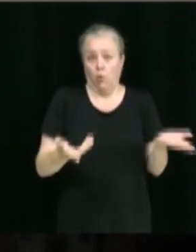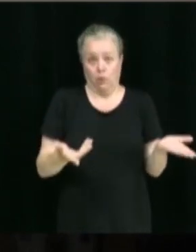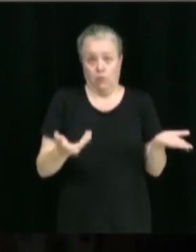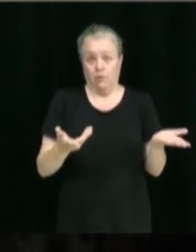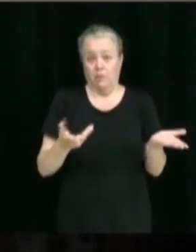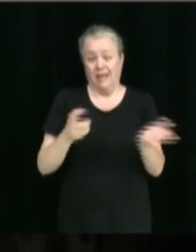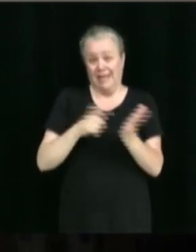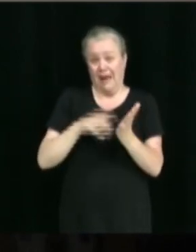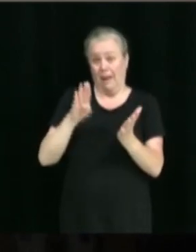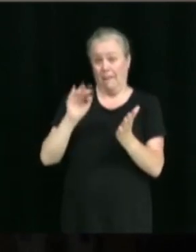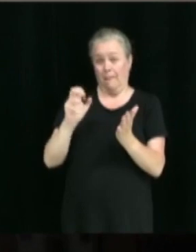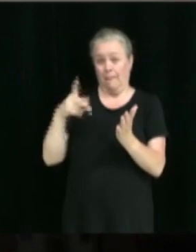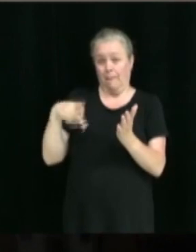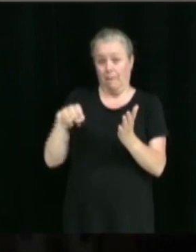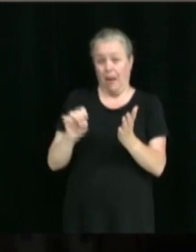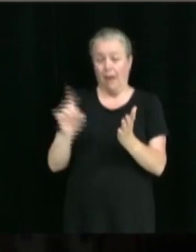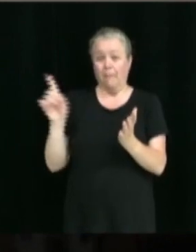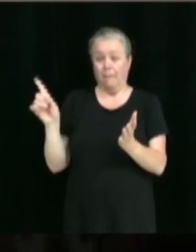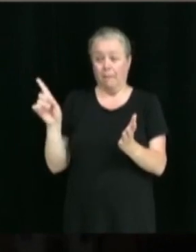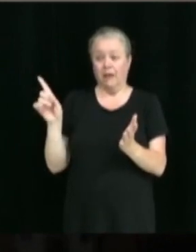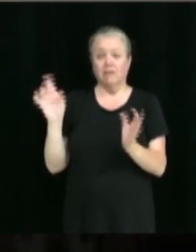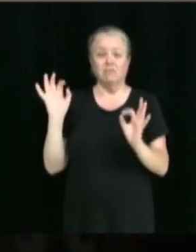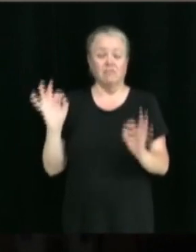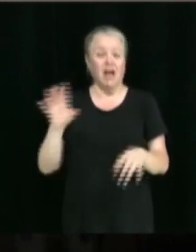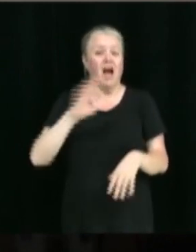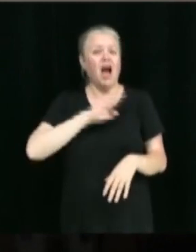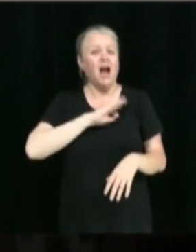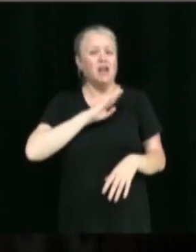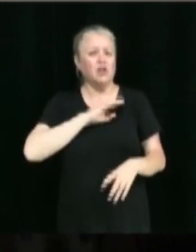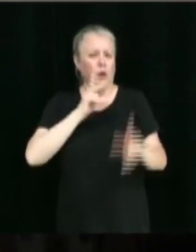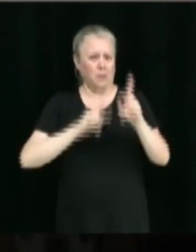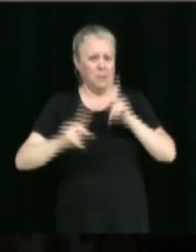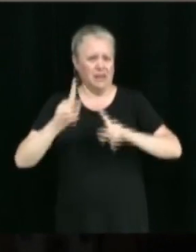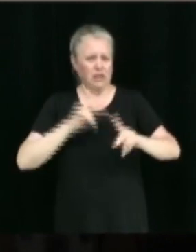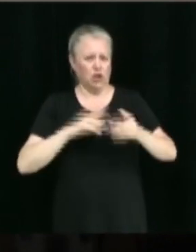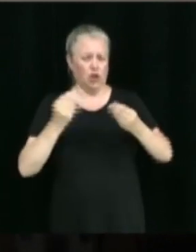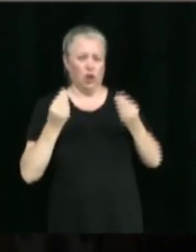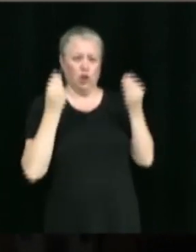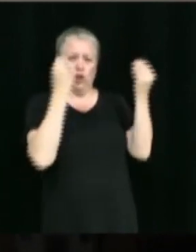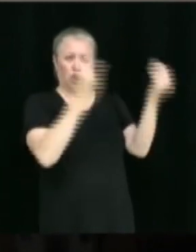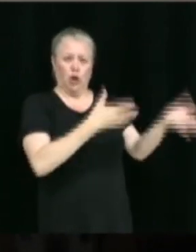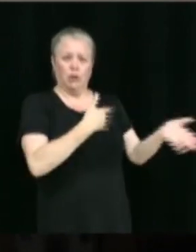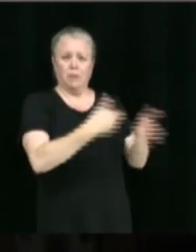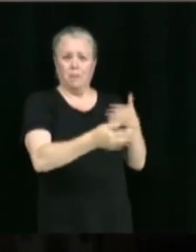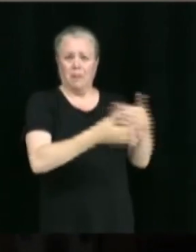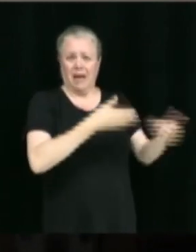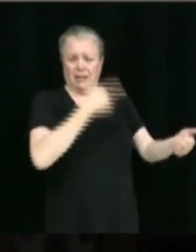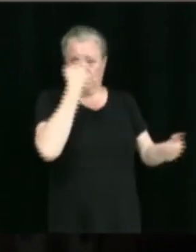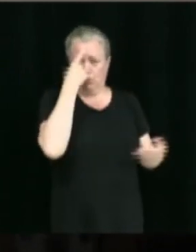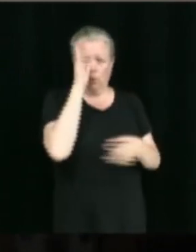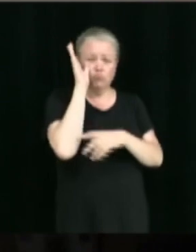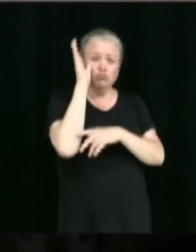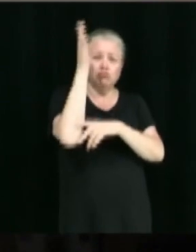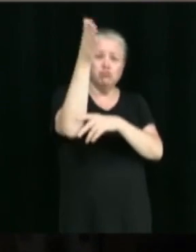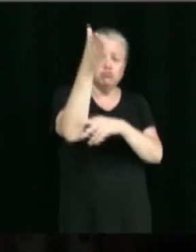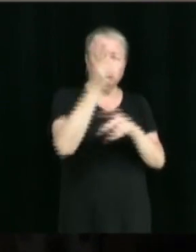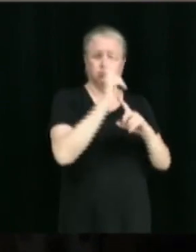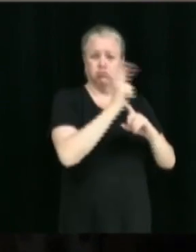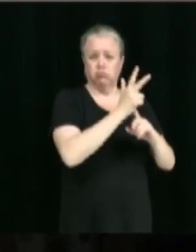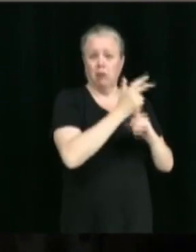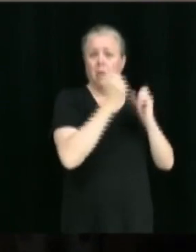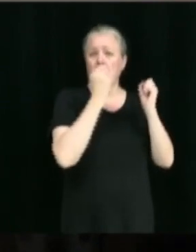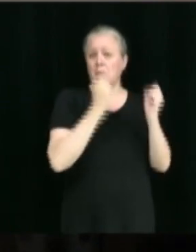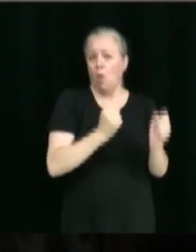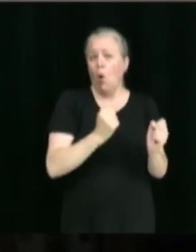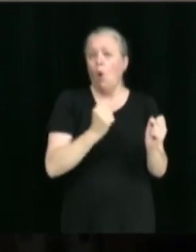Puis, comme là, il y a des gens qui ont cédé des places pour de futures éoliennes, ça pourrait arriver qu'il y ait un autre projet éolien, donc